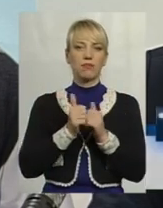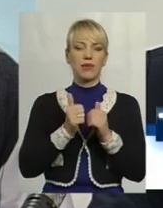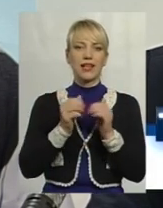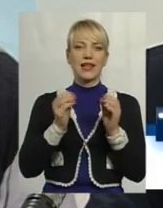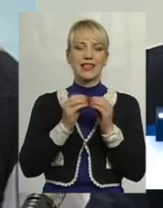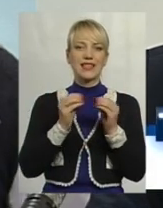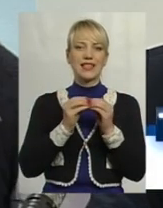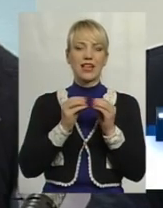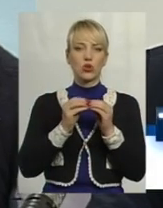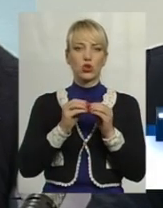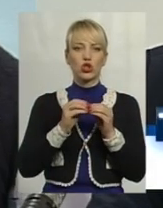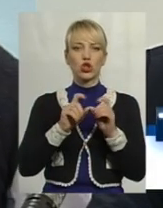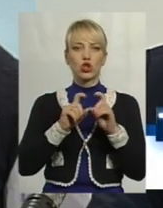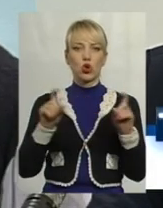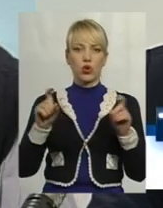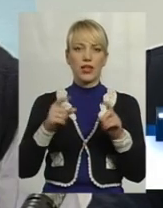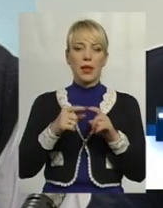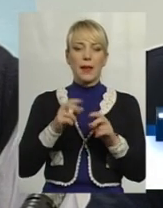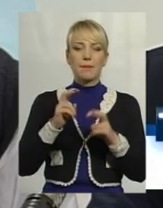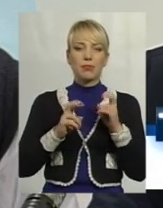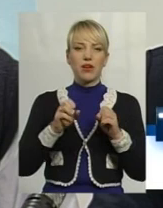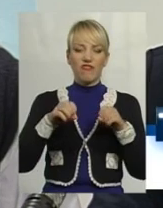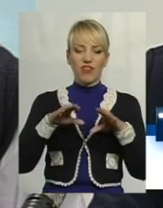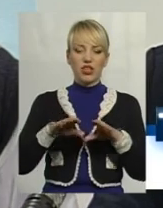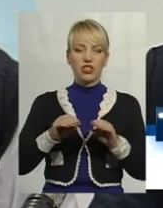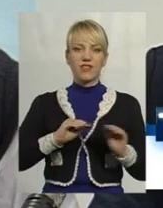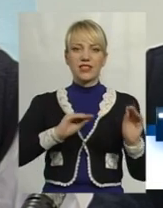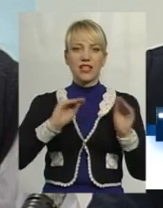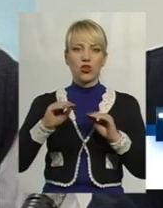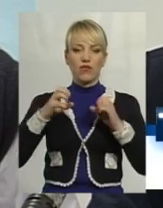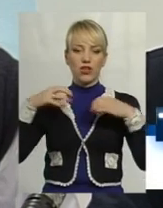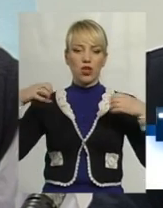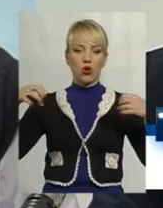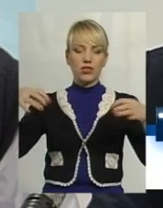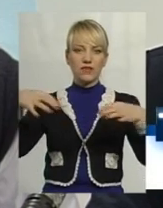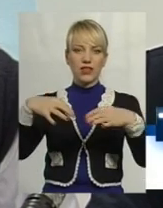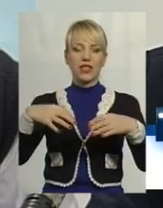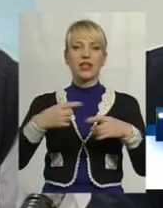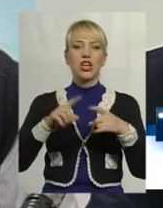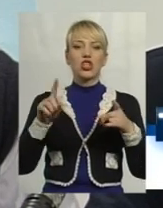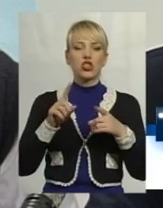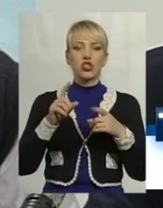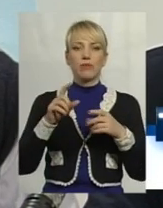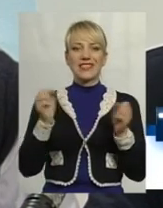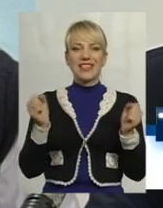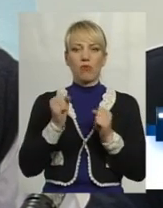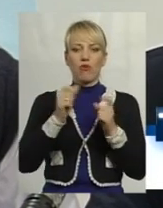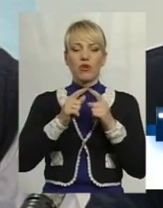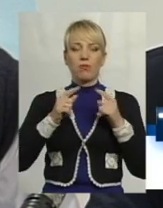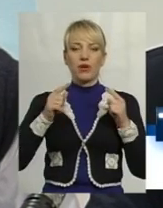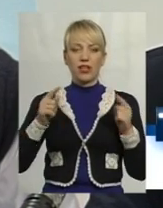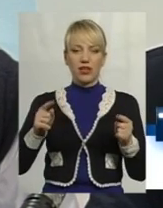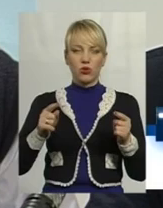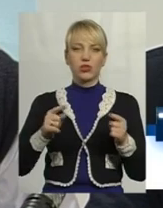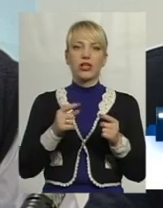підприємець. Вирішив встановити освітлення для того, щоб можна було в вечірній час займатися. На зимовий період вирішив